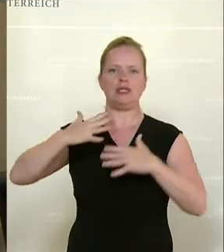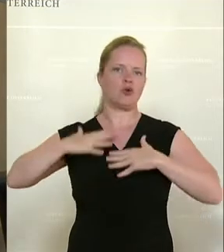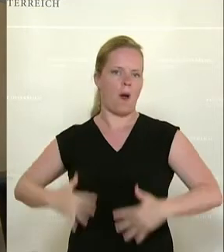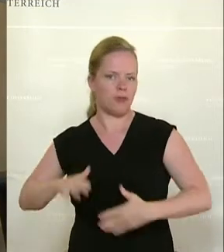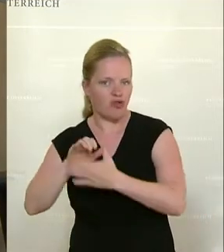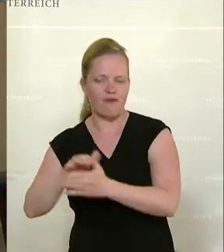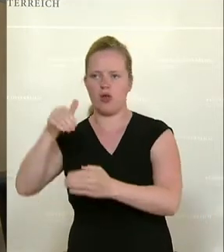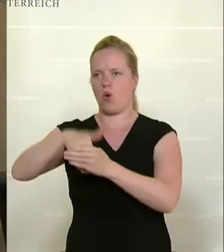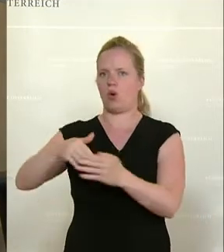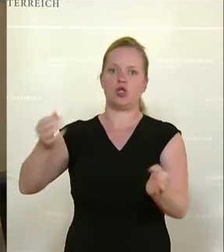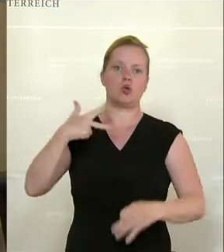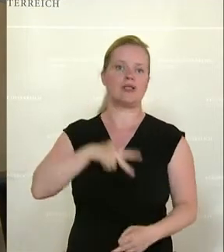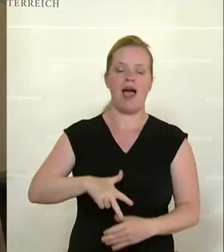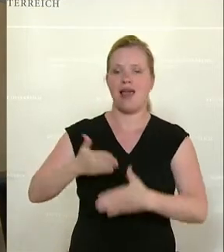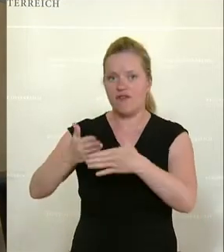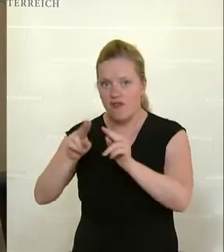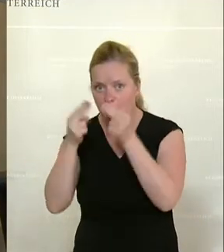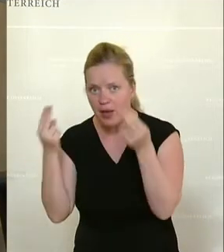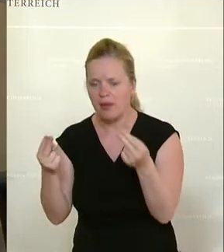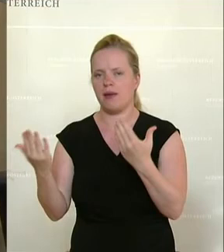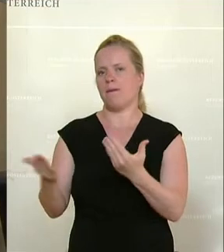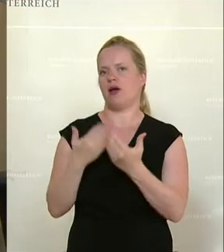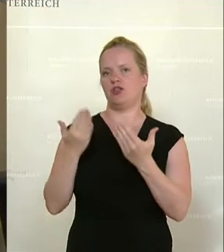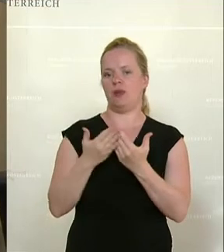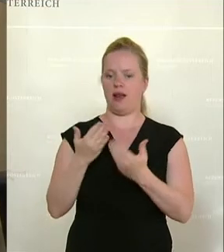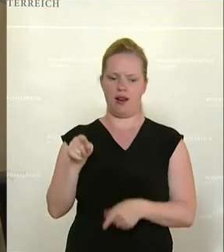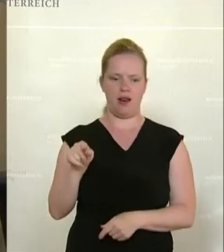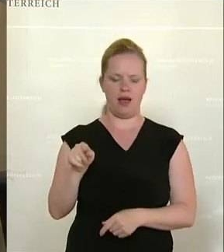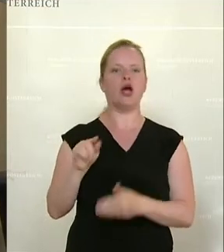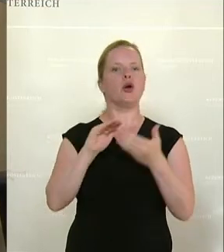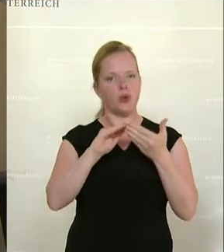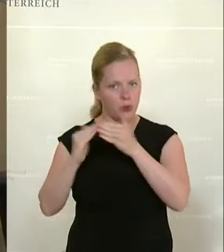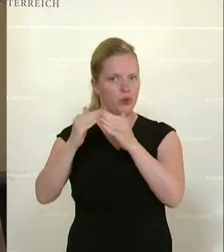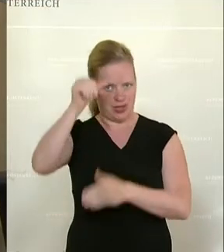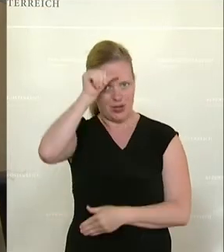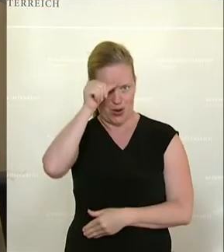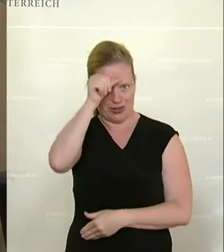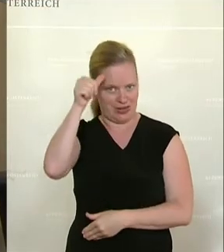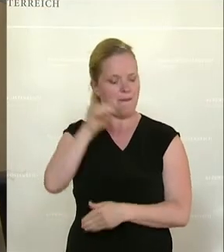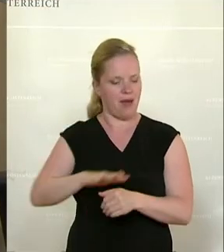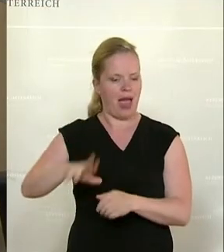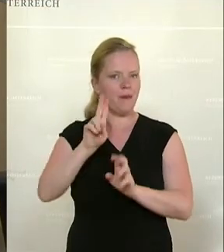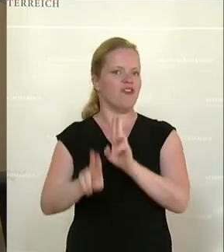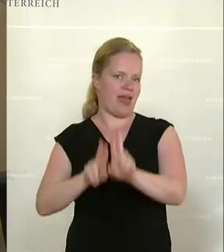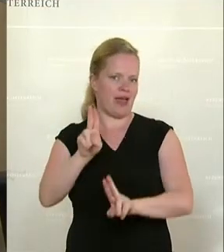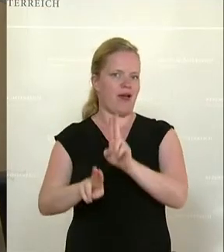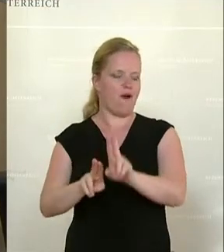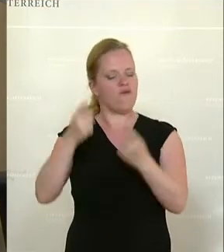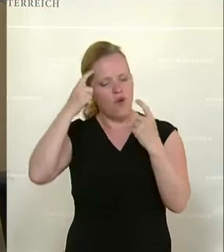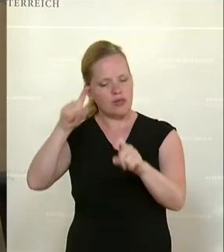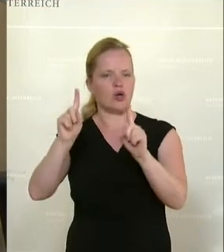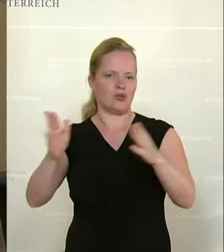Sozialhilfeverbänden, wie eben jenes zum Community Nursing im Bereich der Pflegevorsorge zu fördern.